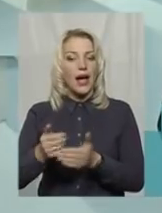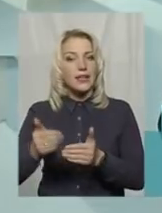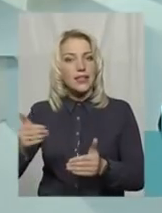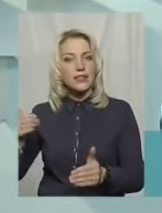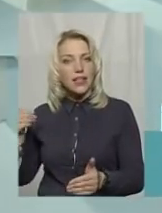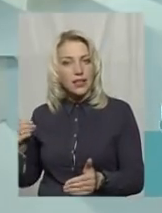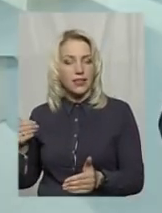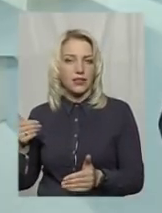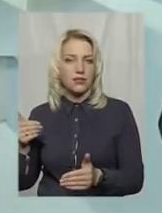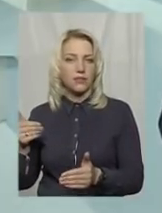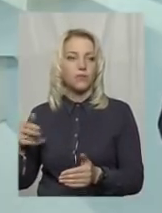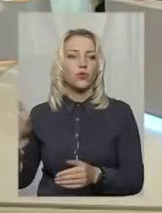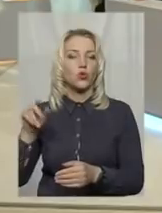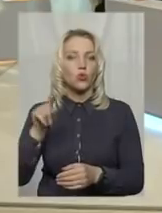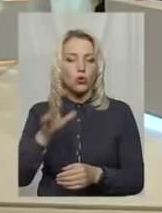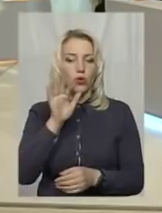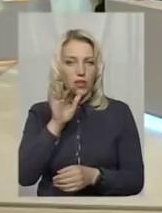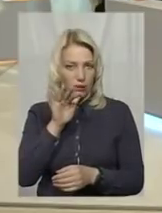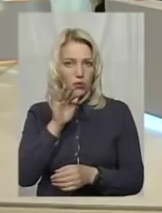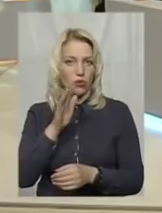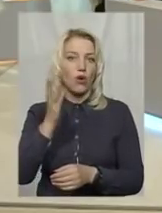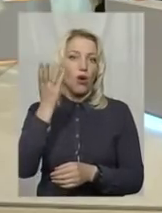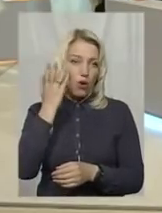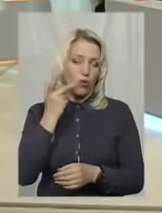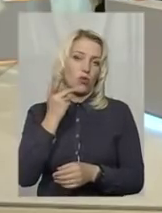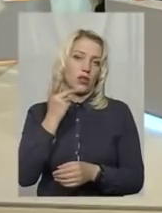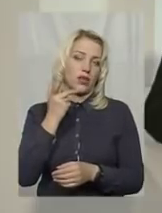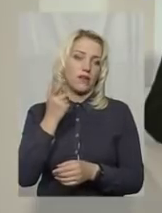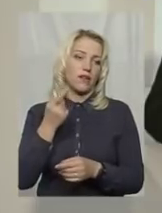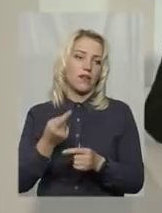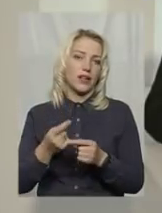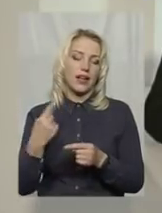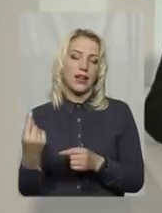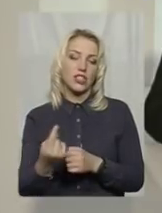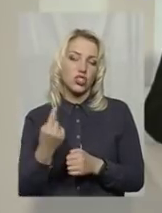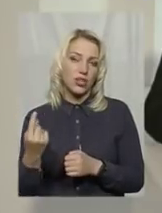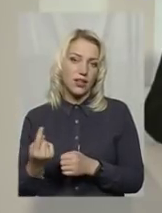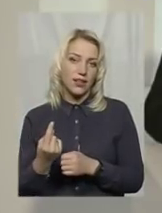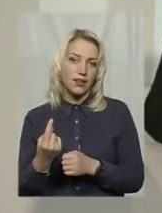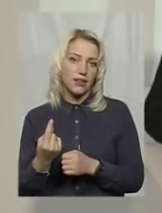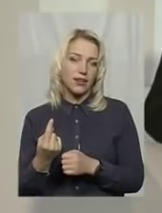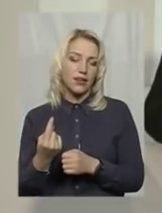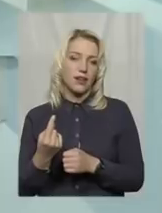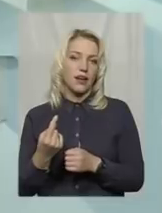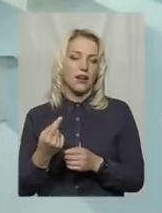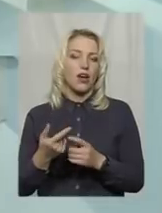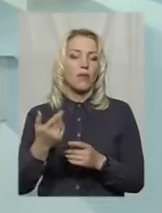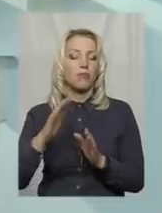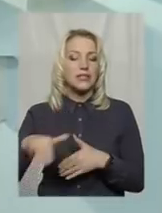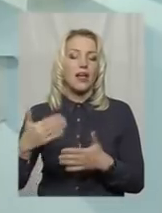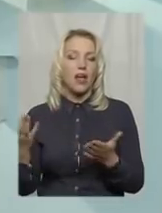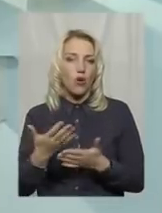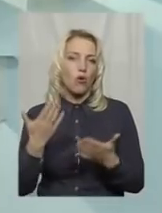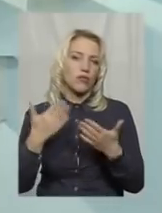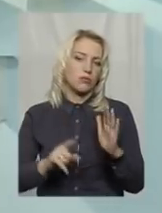того терміну, після якого настають штрафні санкції для